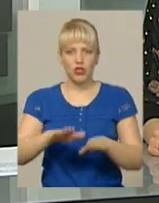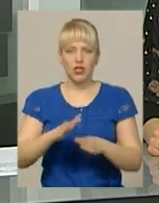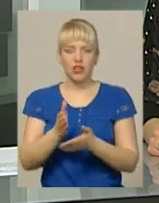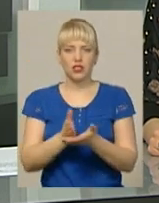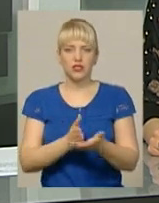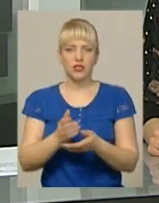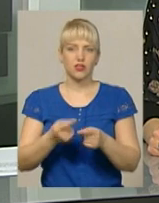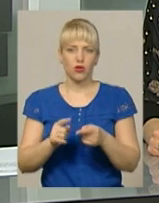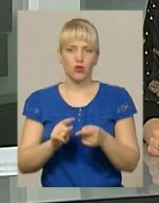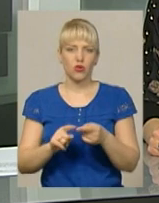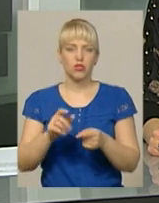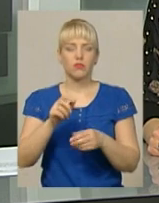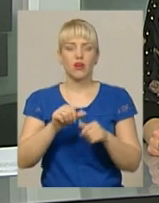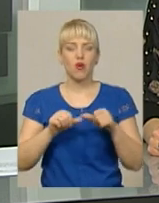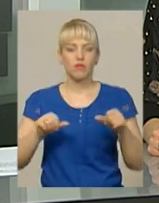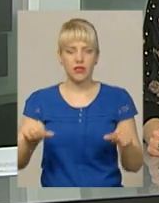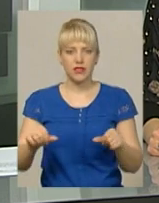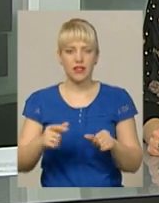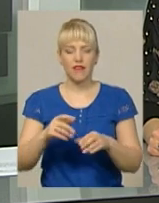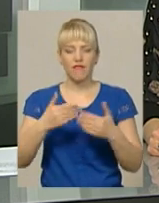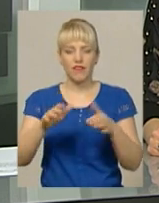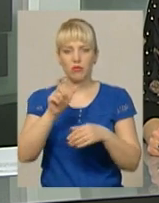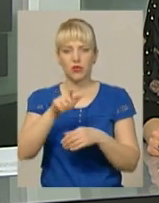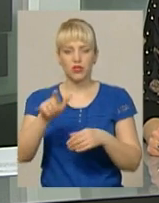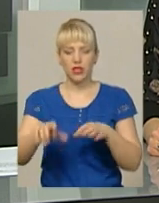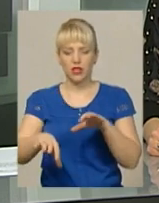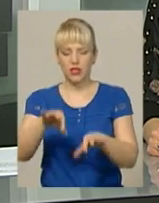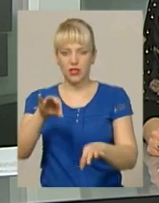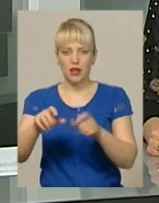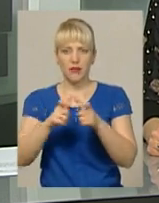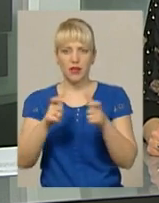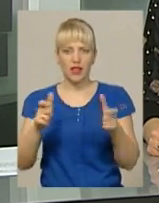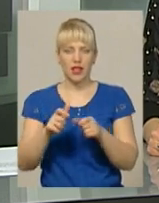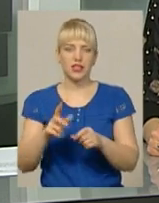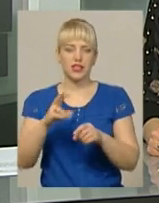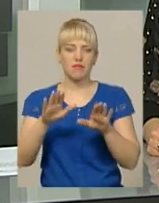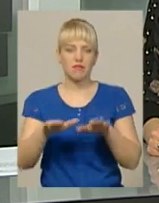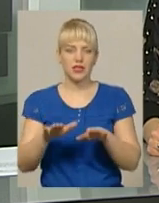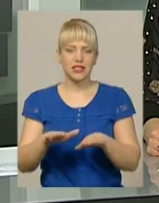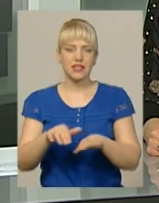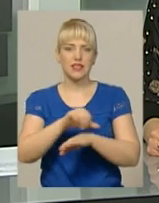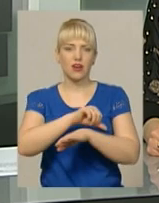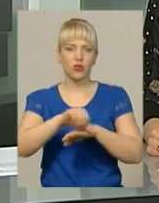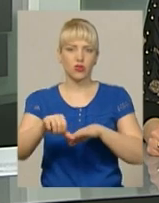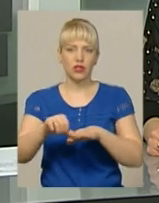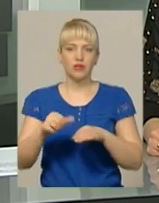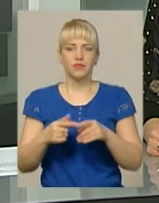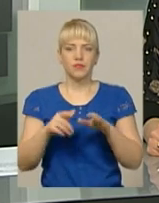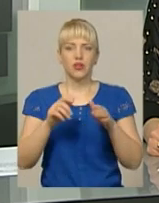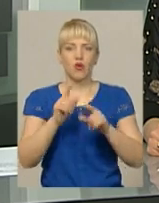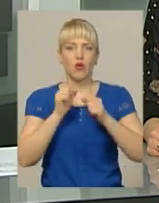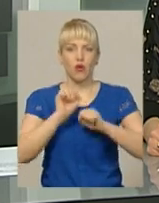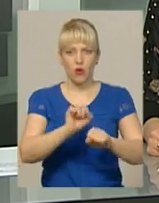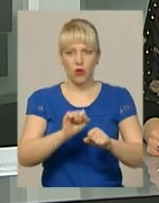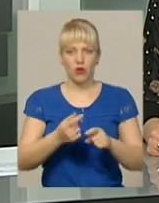під наглядом комісії. Випускники витягали білети, зазначені місцем охорони кордонів, крім зони АТО. Передупав розподіл у залік державної